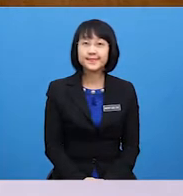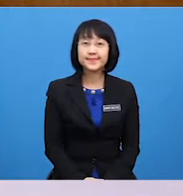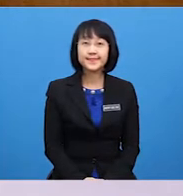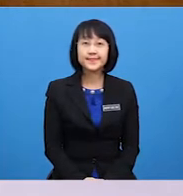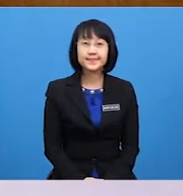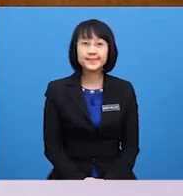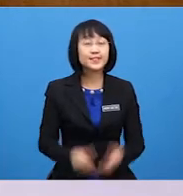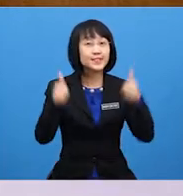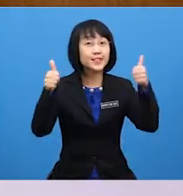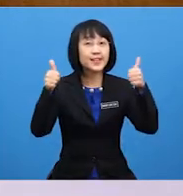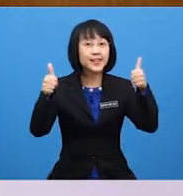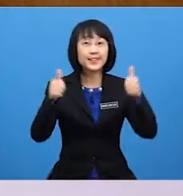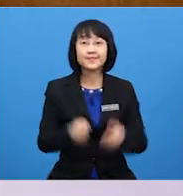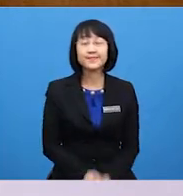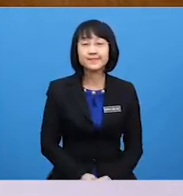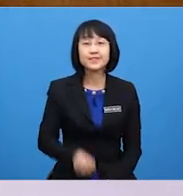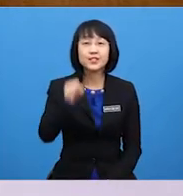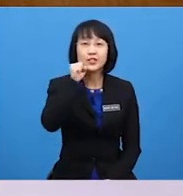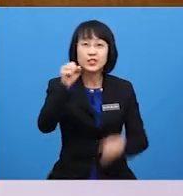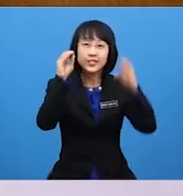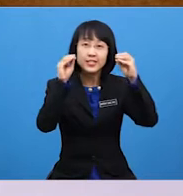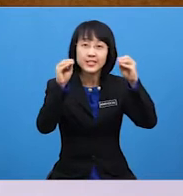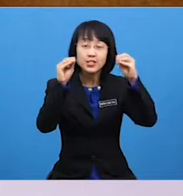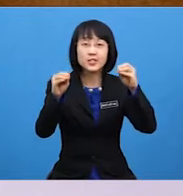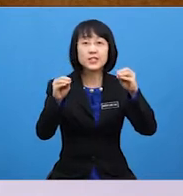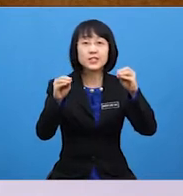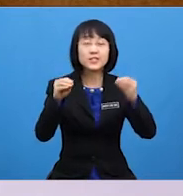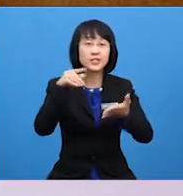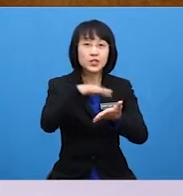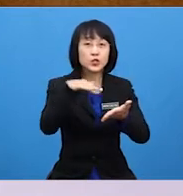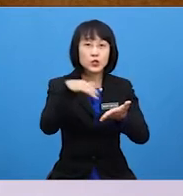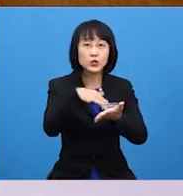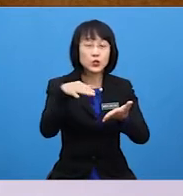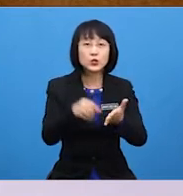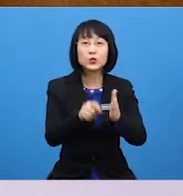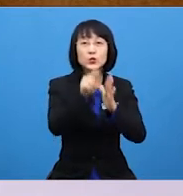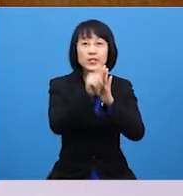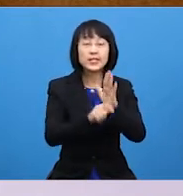Good job She teaches Students In school